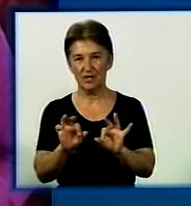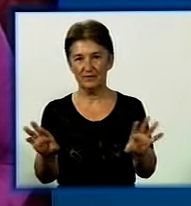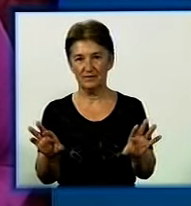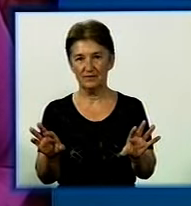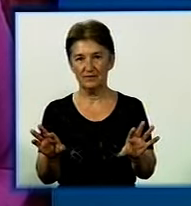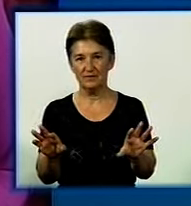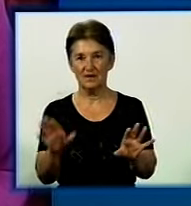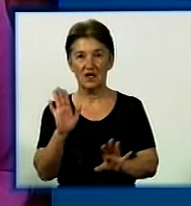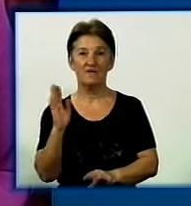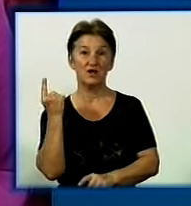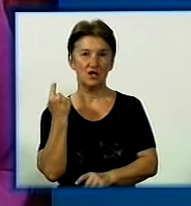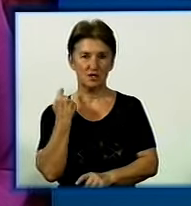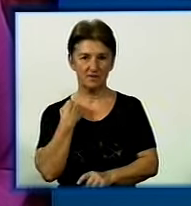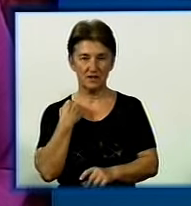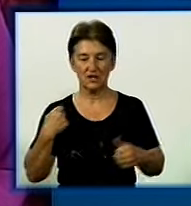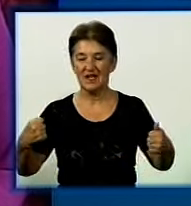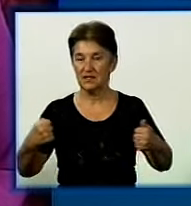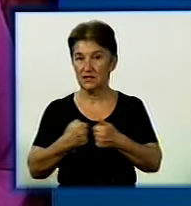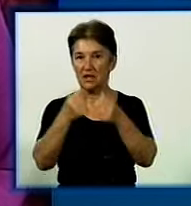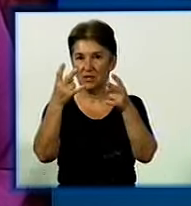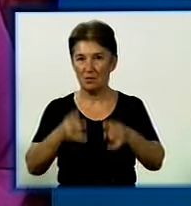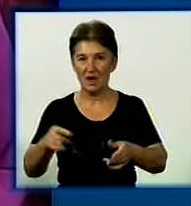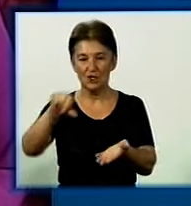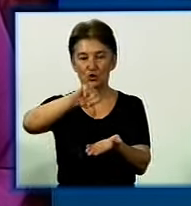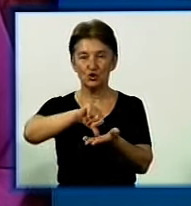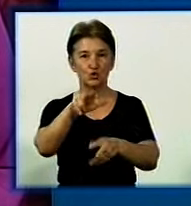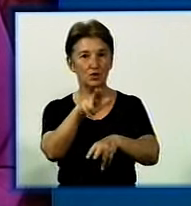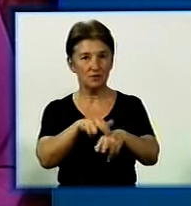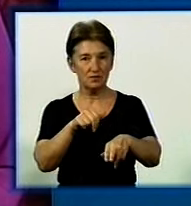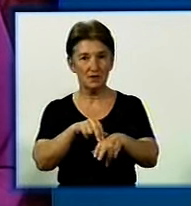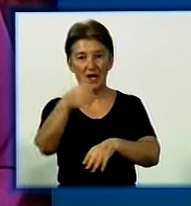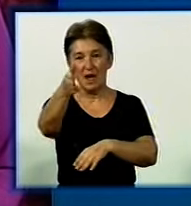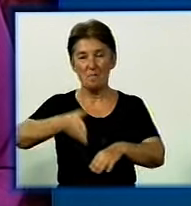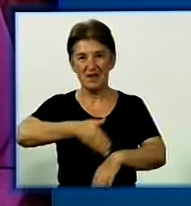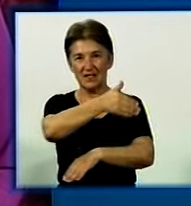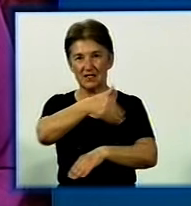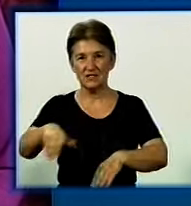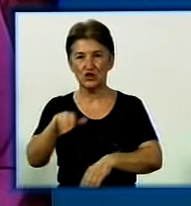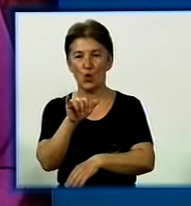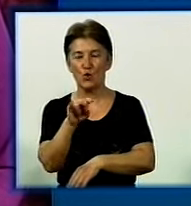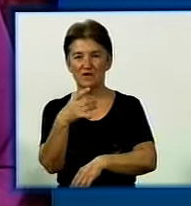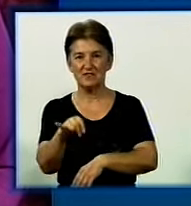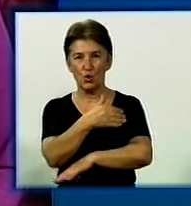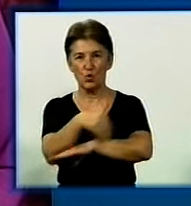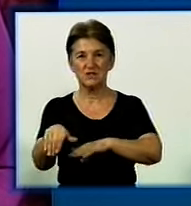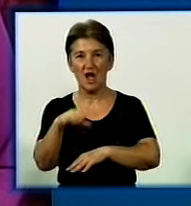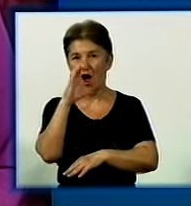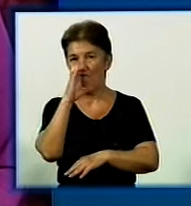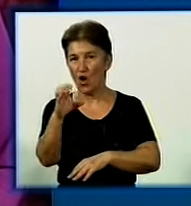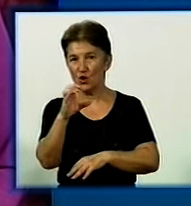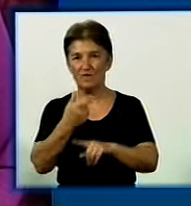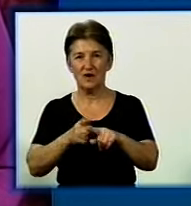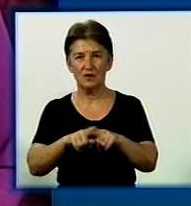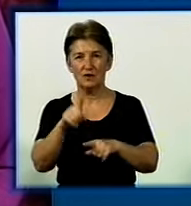У Кіровограді сталося ДТП за участю правоохоронців. На перехресті проспекту Університетського та вулиці Волкова автомобіль